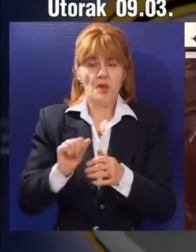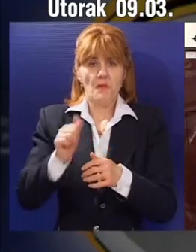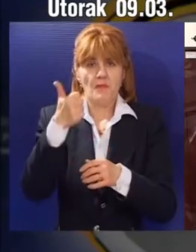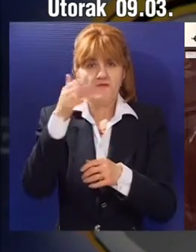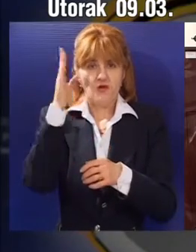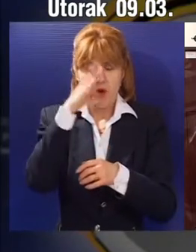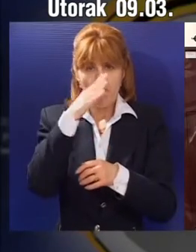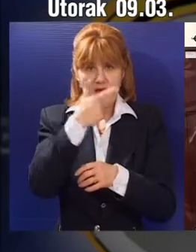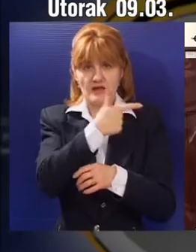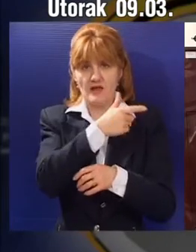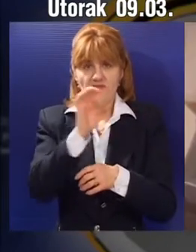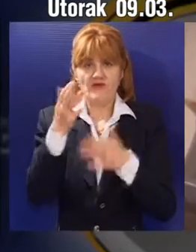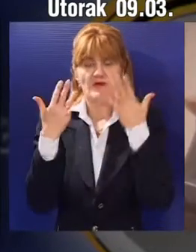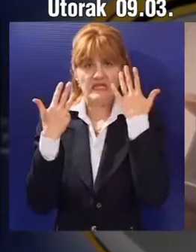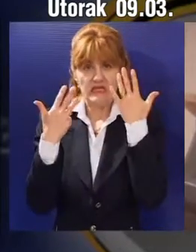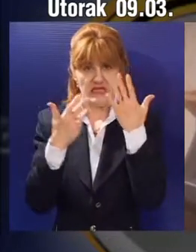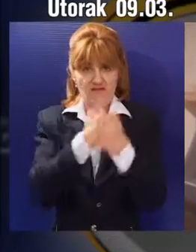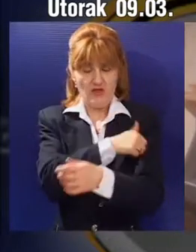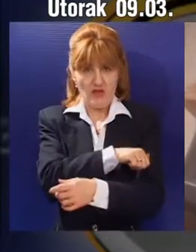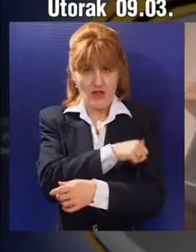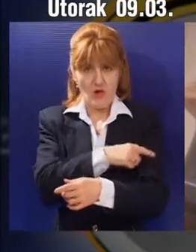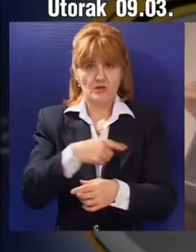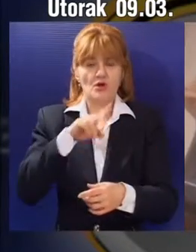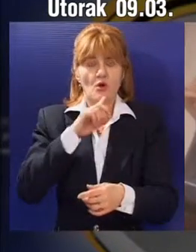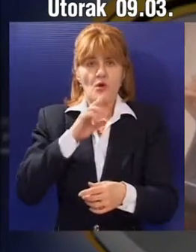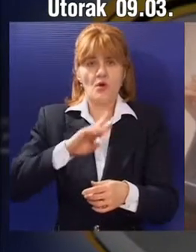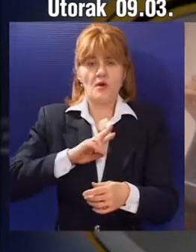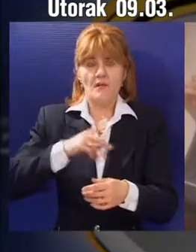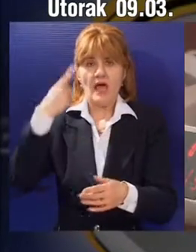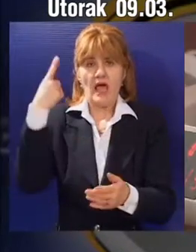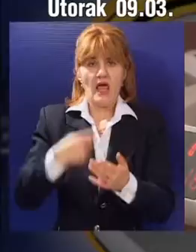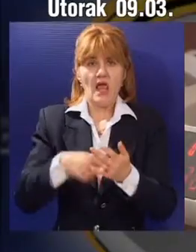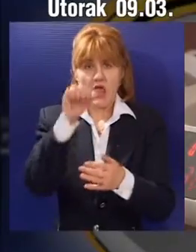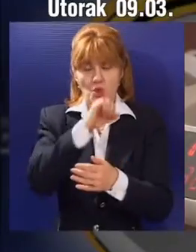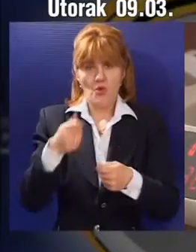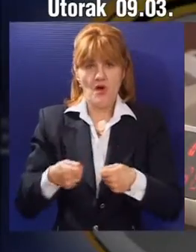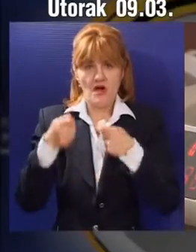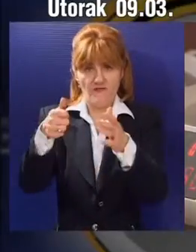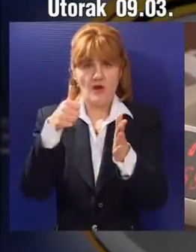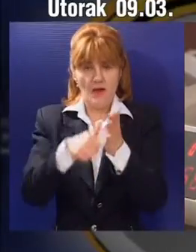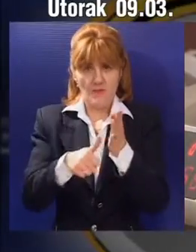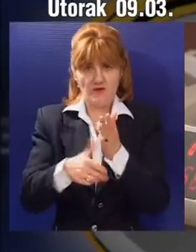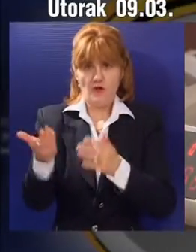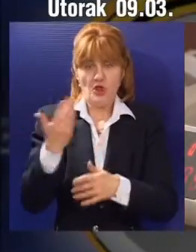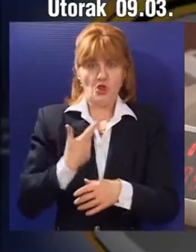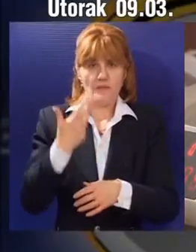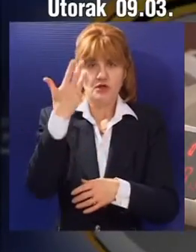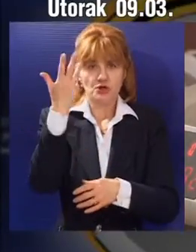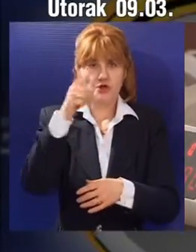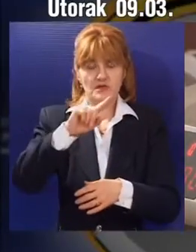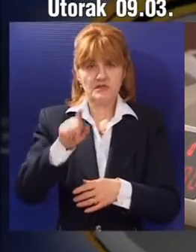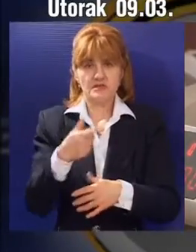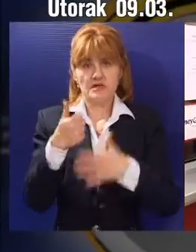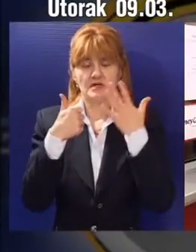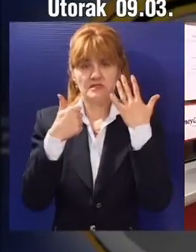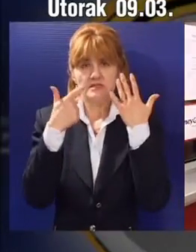1. marta 2009. godine štediša oročio hiljadu evra na godinu dana, po tada važit će oj kamati od 4,75 odsto,